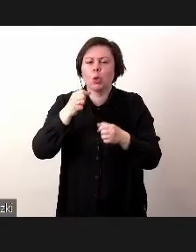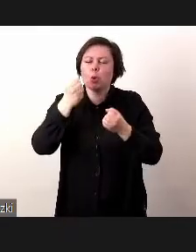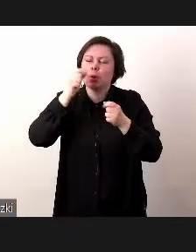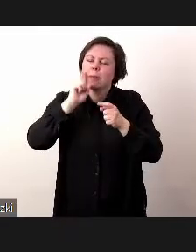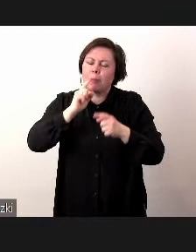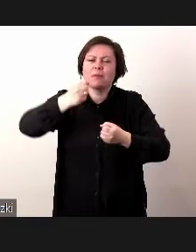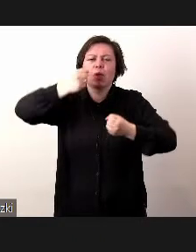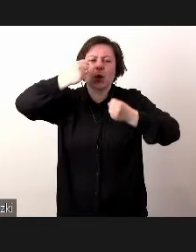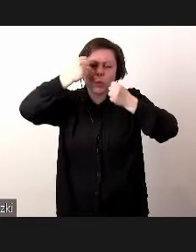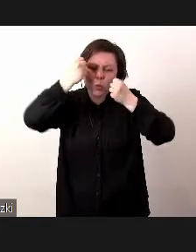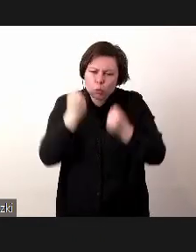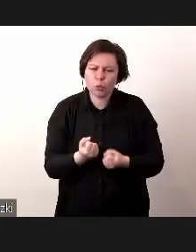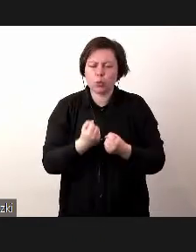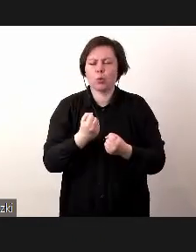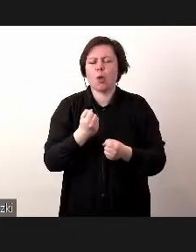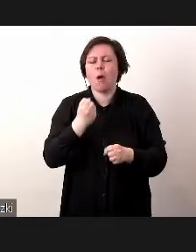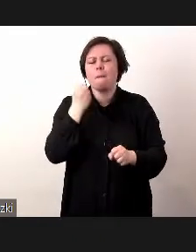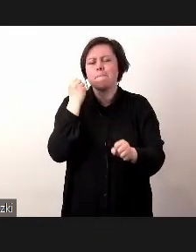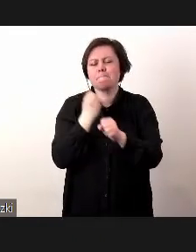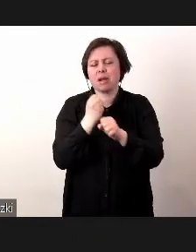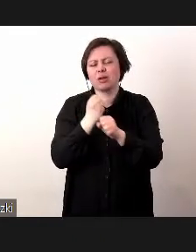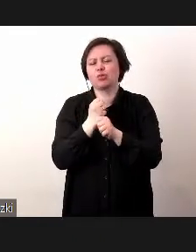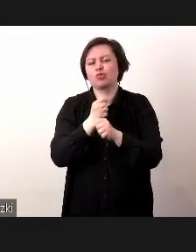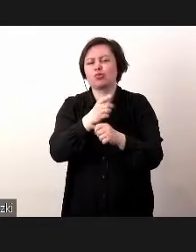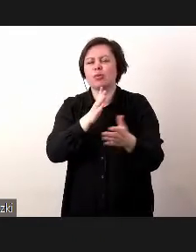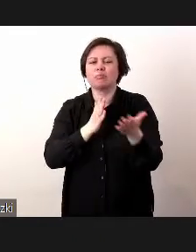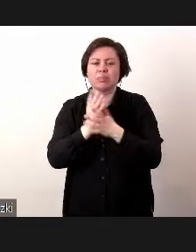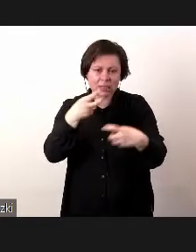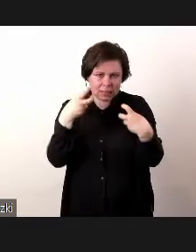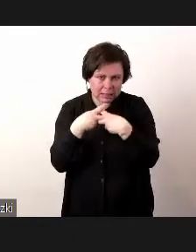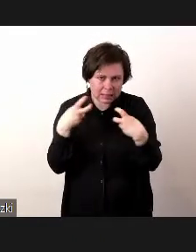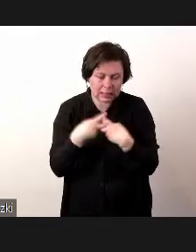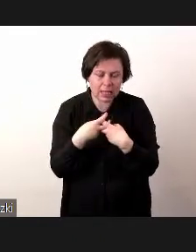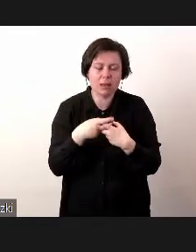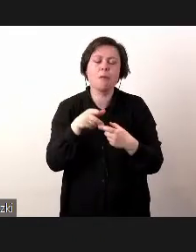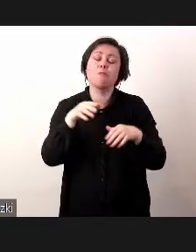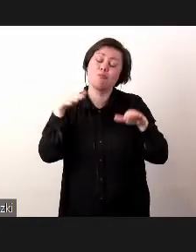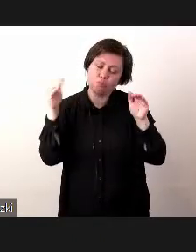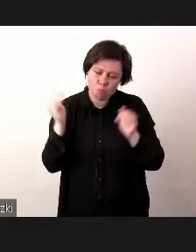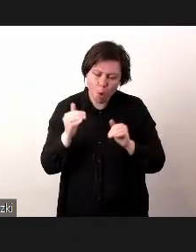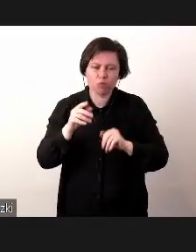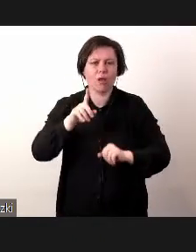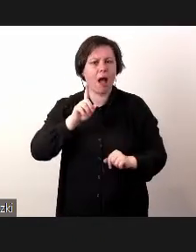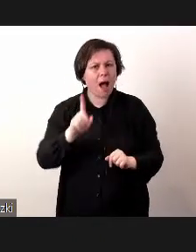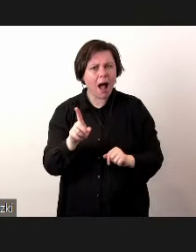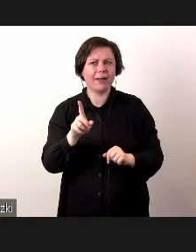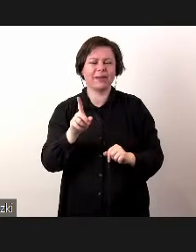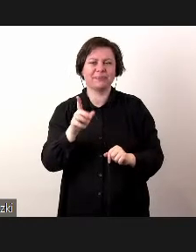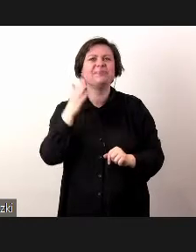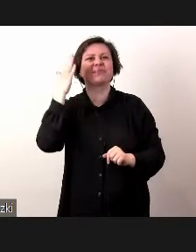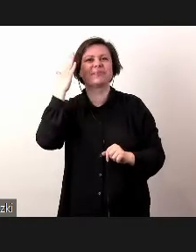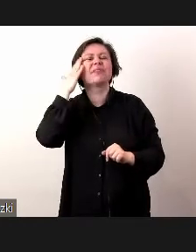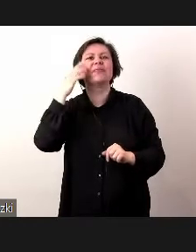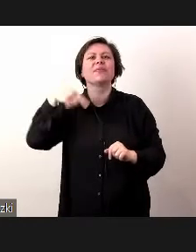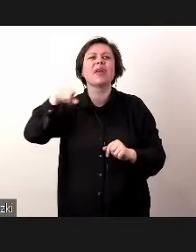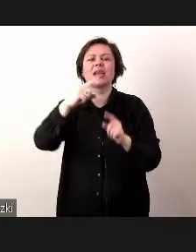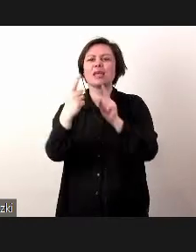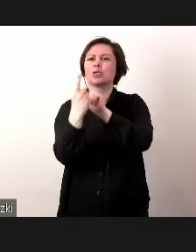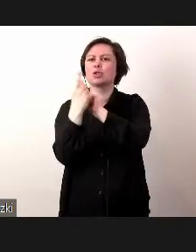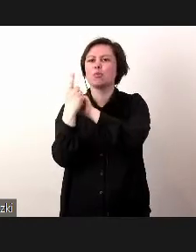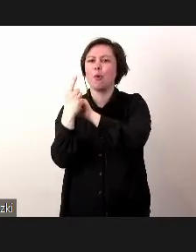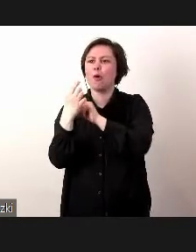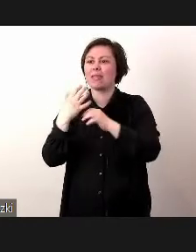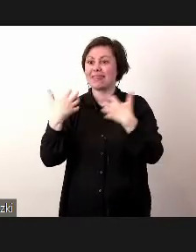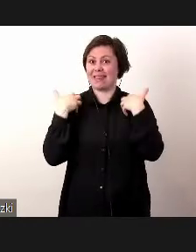naprawdę pracuje zdalnie. Oczywiście można, ale niewątpliwie w takie spotkania